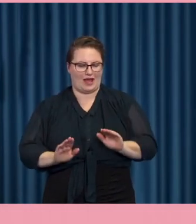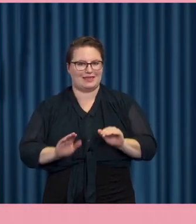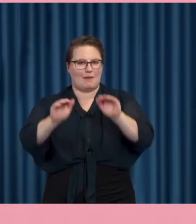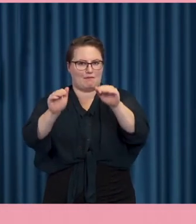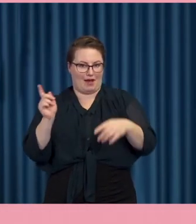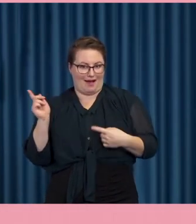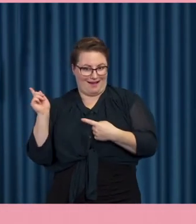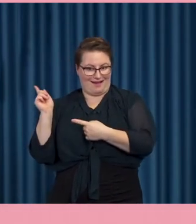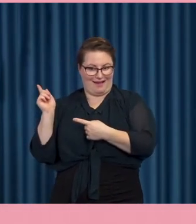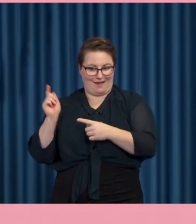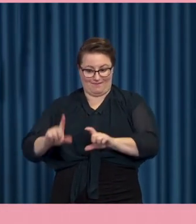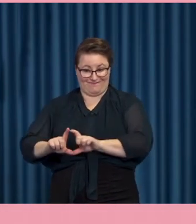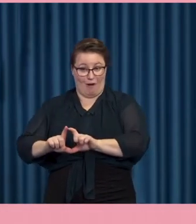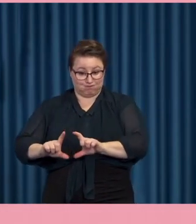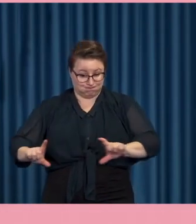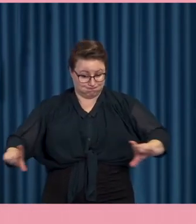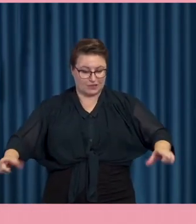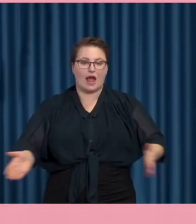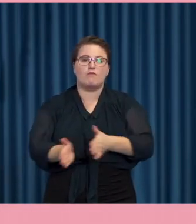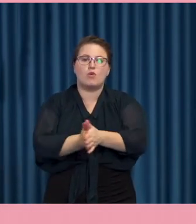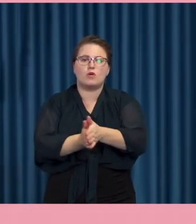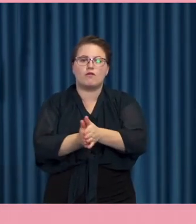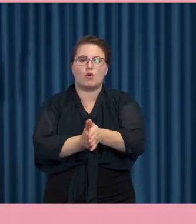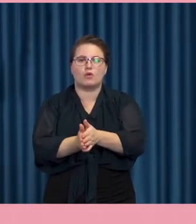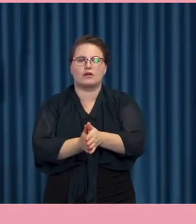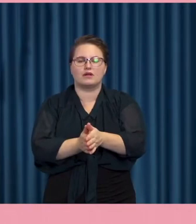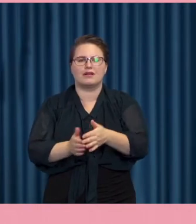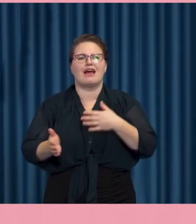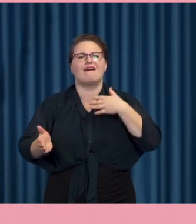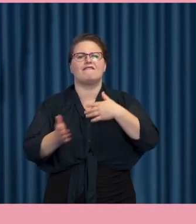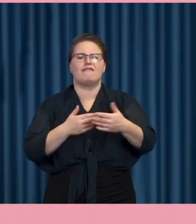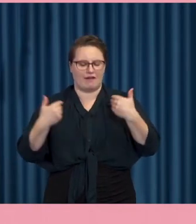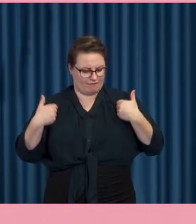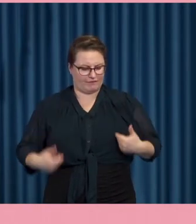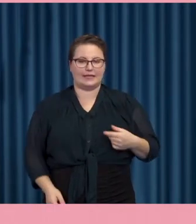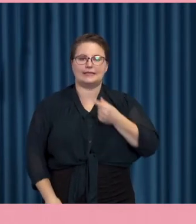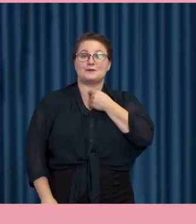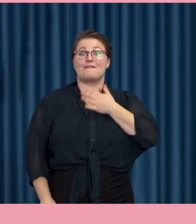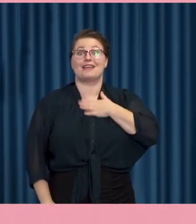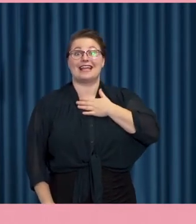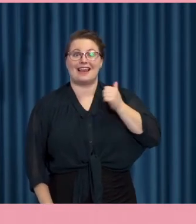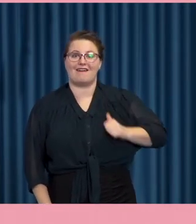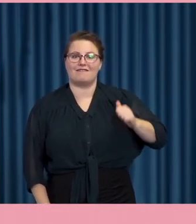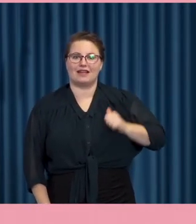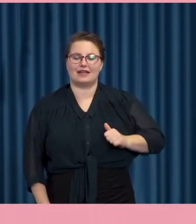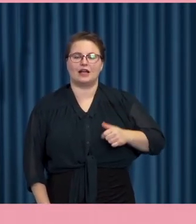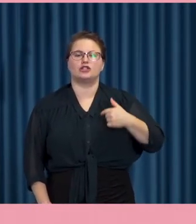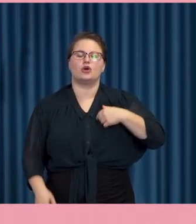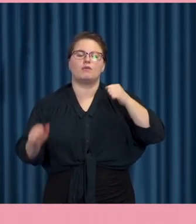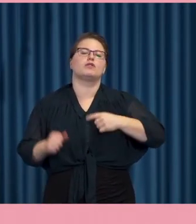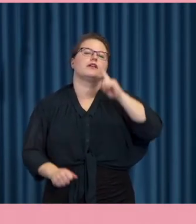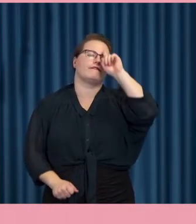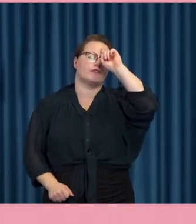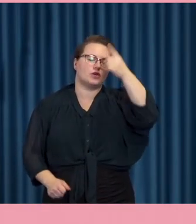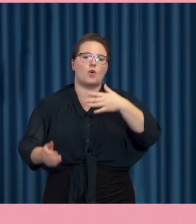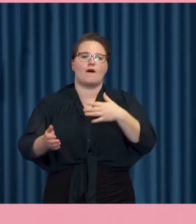där motivation är grunden. Varför ska jag ens vara sugen på att använda det här? Jag måste ju se vinsten för